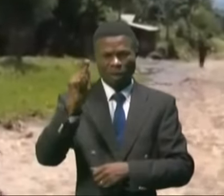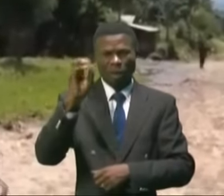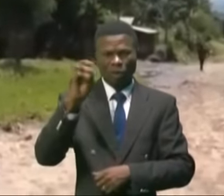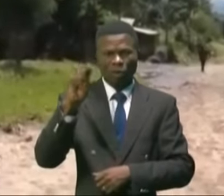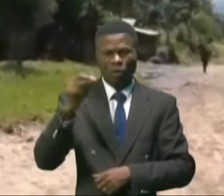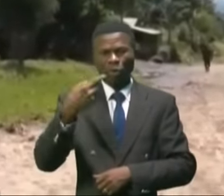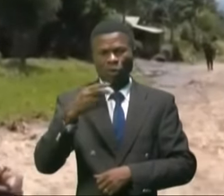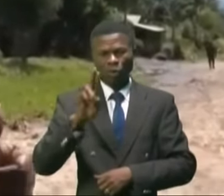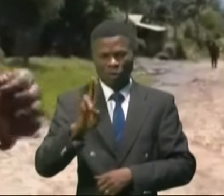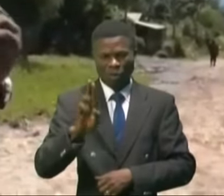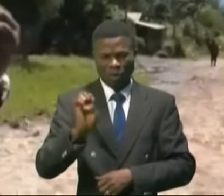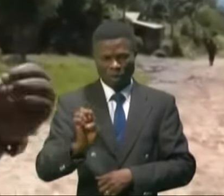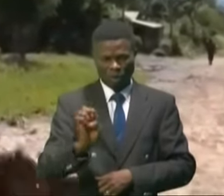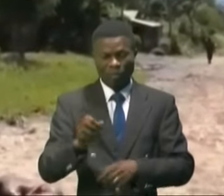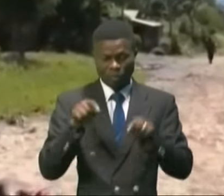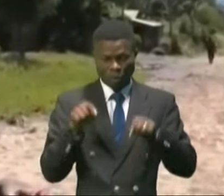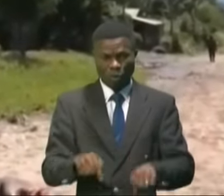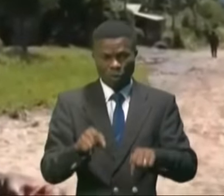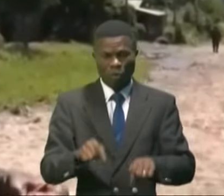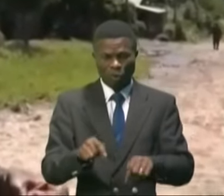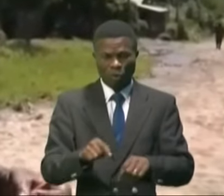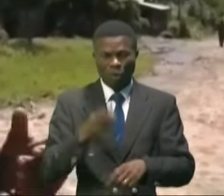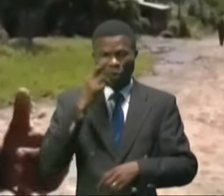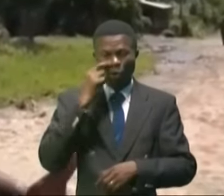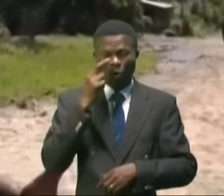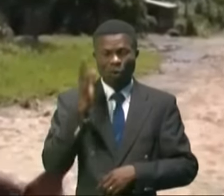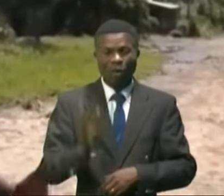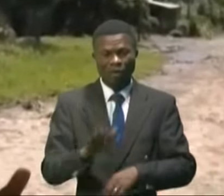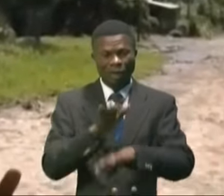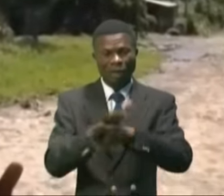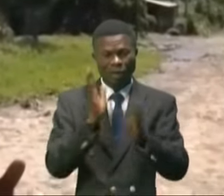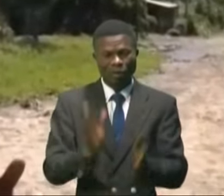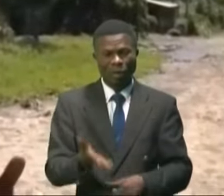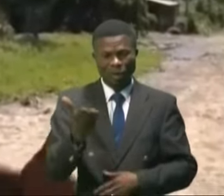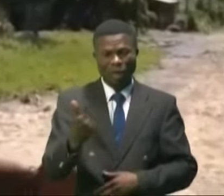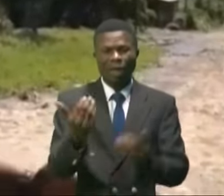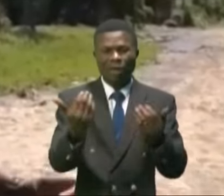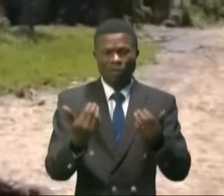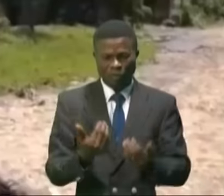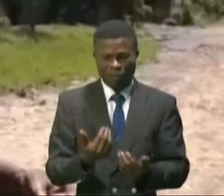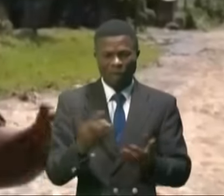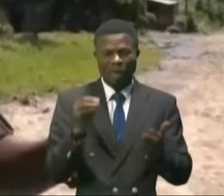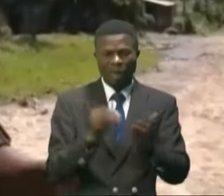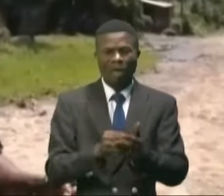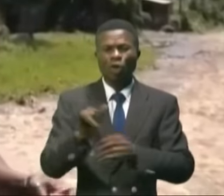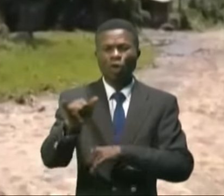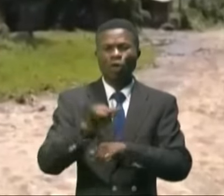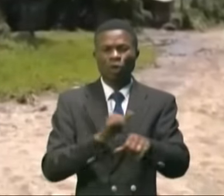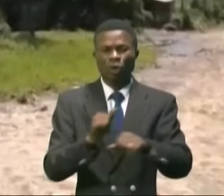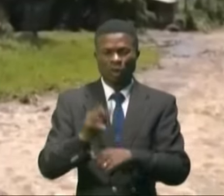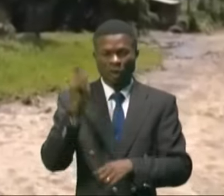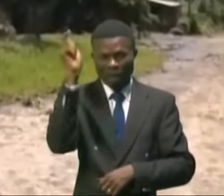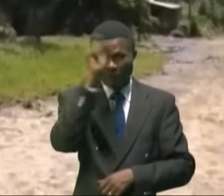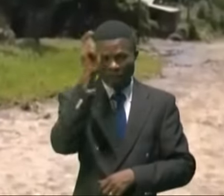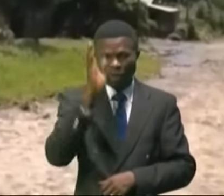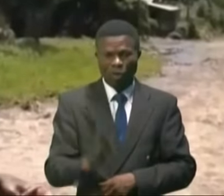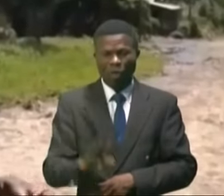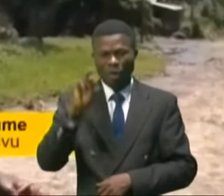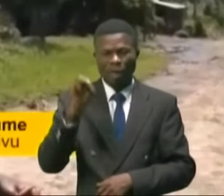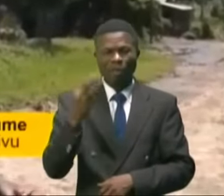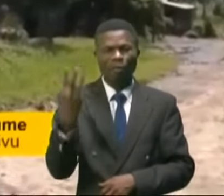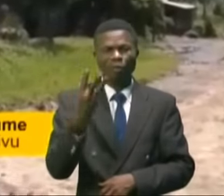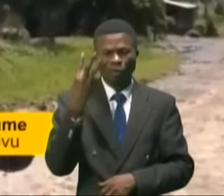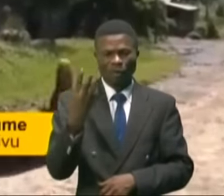Et voilà, aujourd'hui, ces mêmes aventuriers, non seulement aventuriers, mais ces terroristes de l'armée rwandaise,